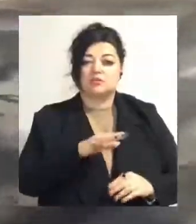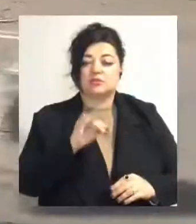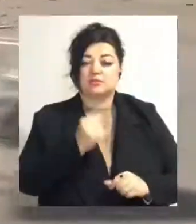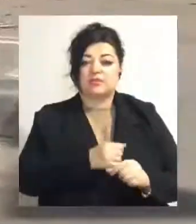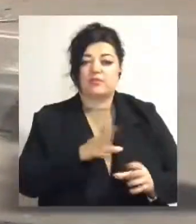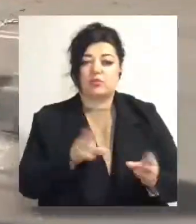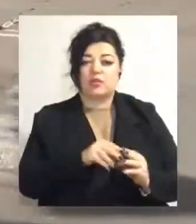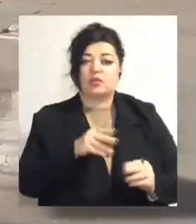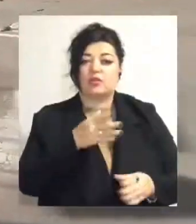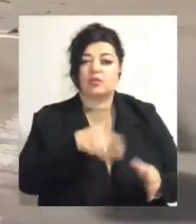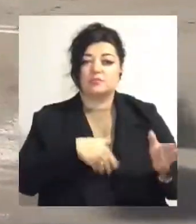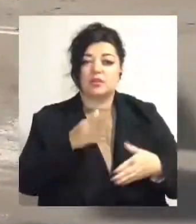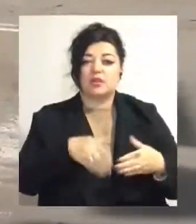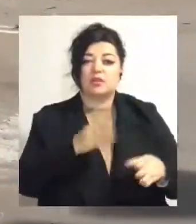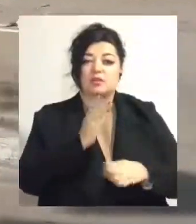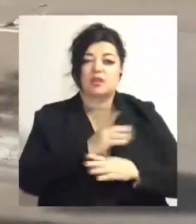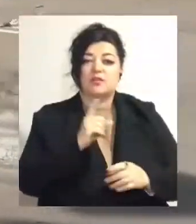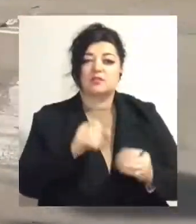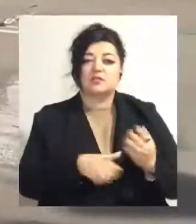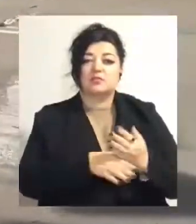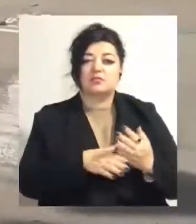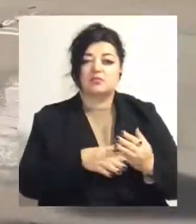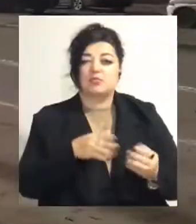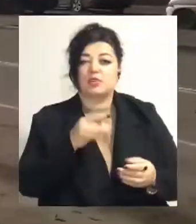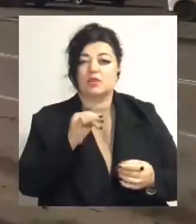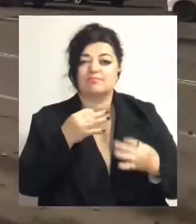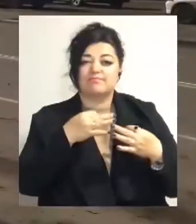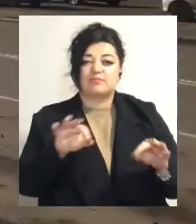розпилили дерево за допомогою бензопили та звільнили проїжджу частину.